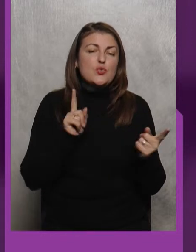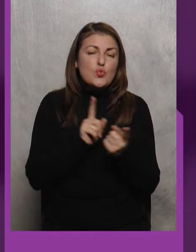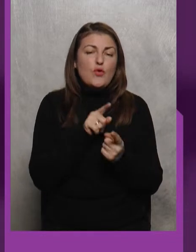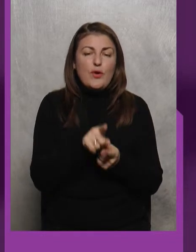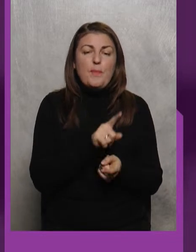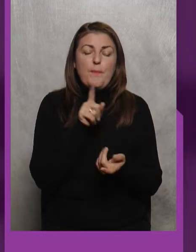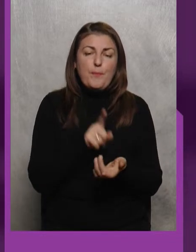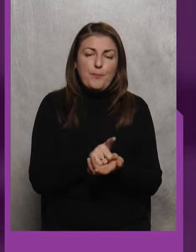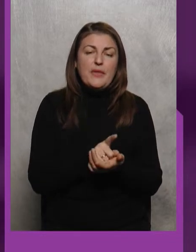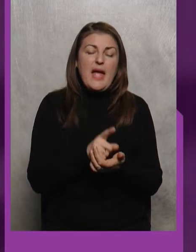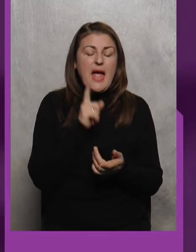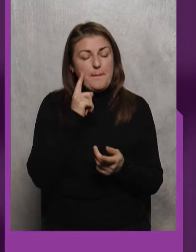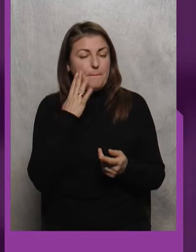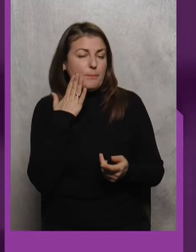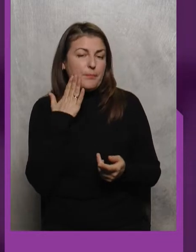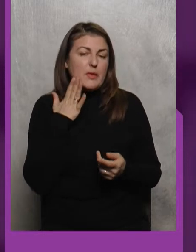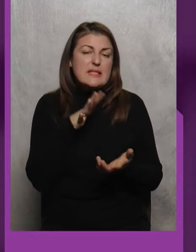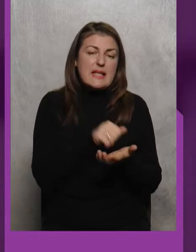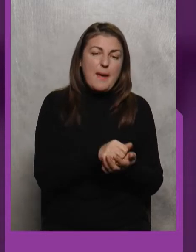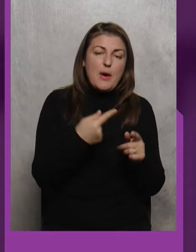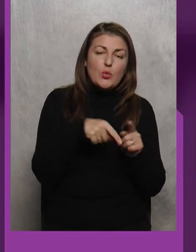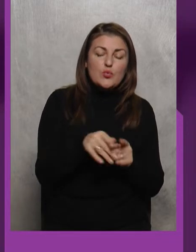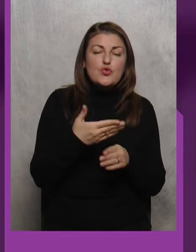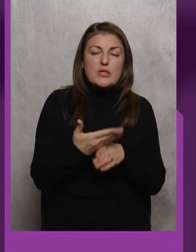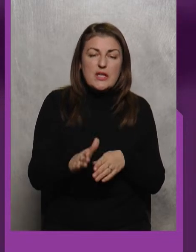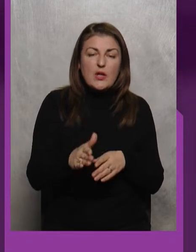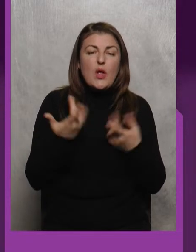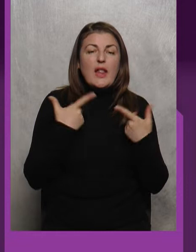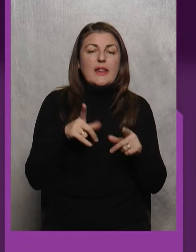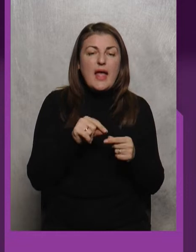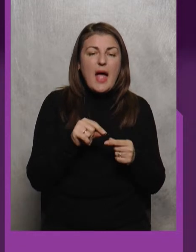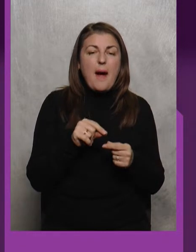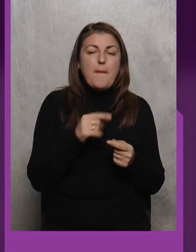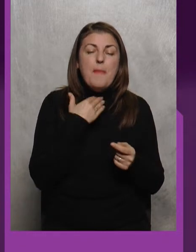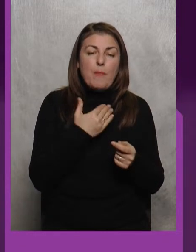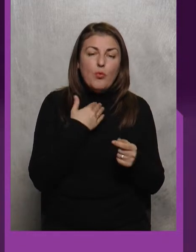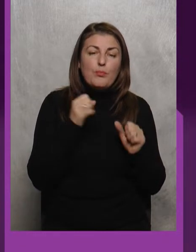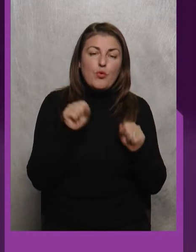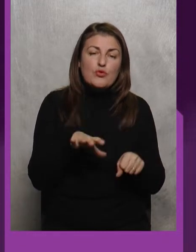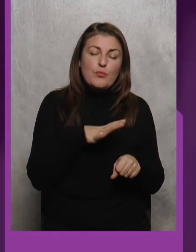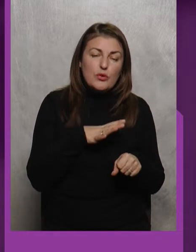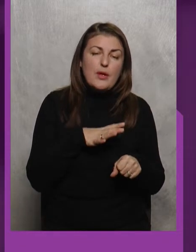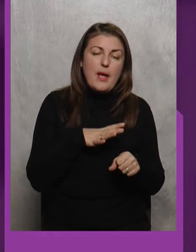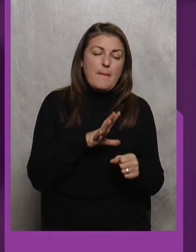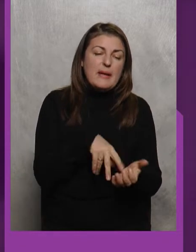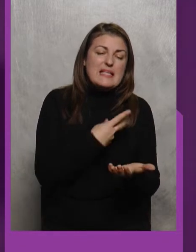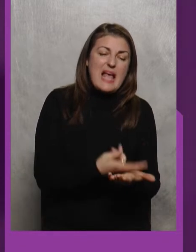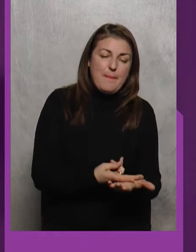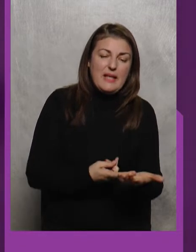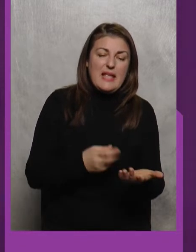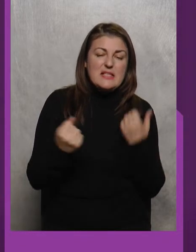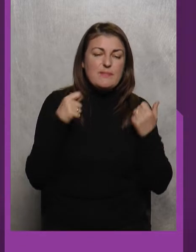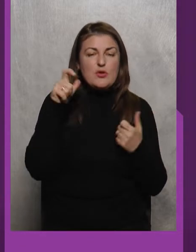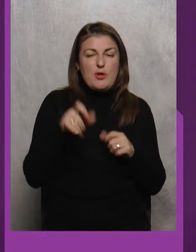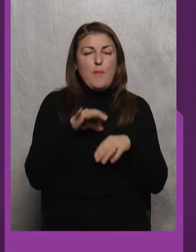Інтуїтина Займати Ту Частину Де Мабуть Може Бути Приземлення Спортсменів